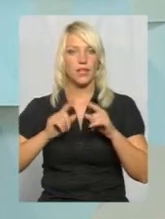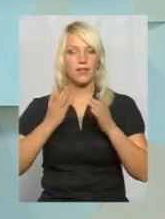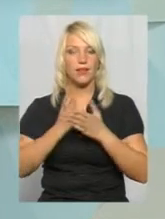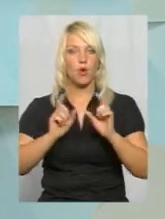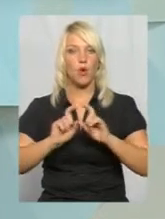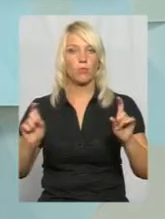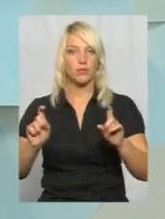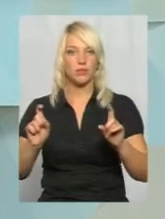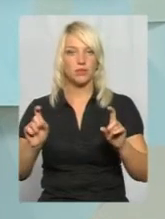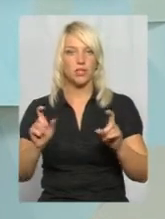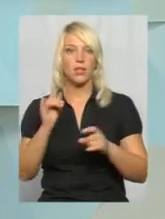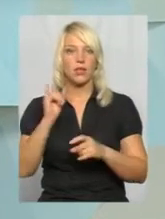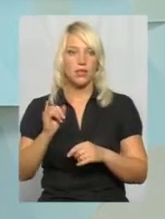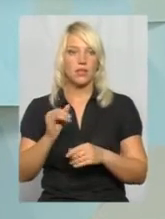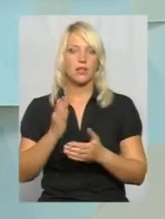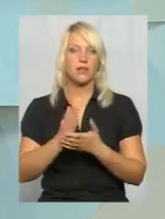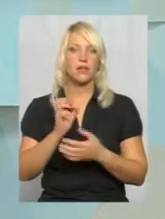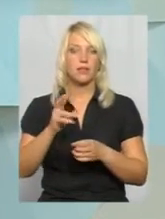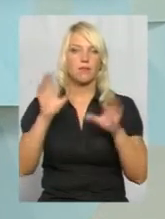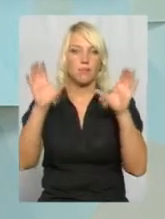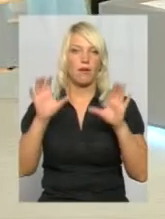є суб'єктом будь-яких правовідносин.